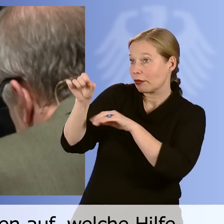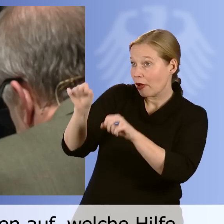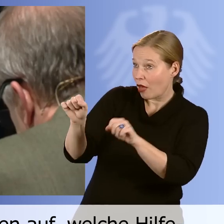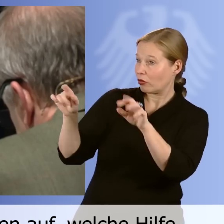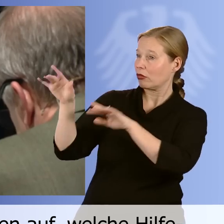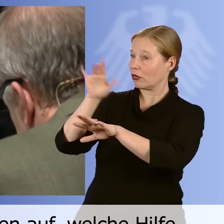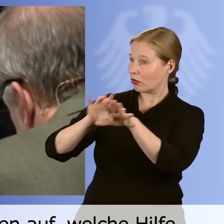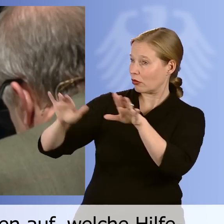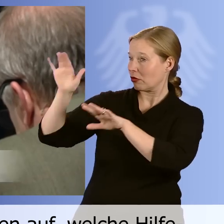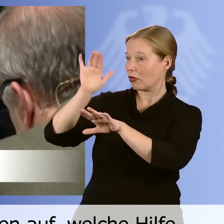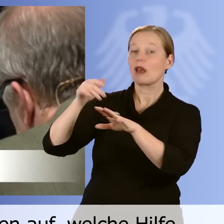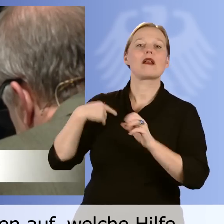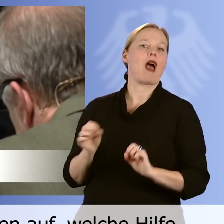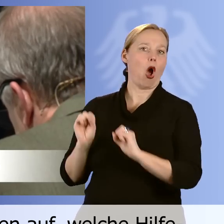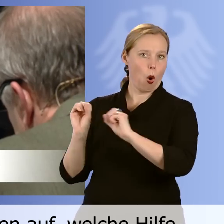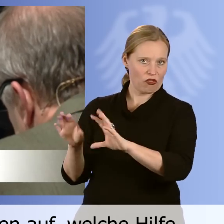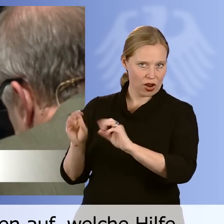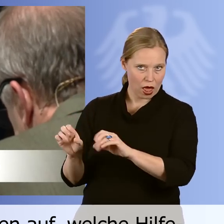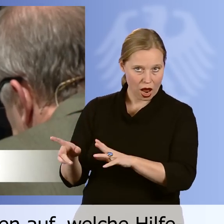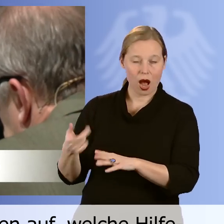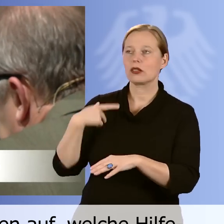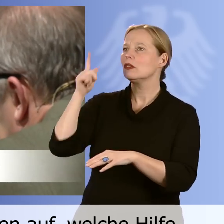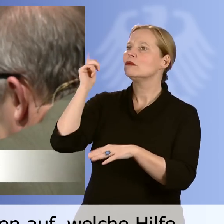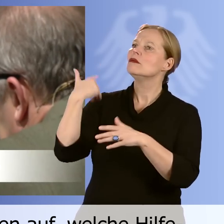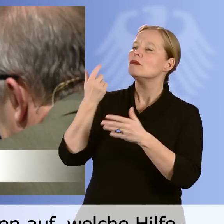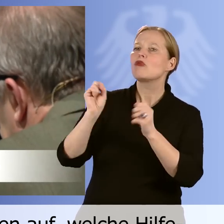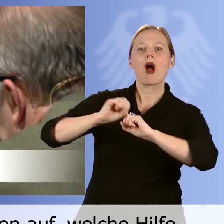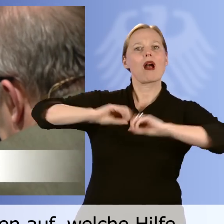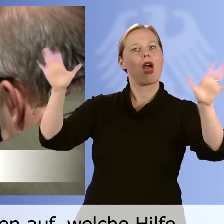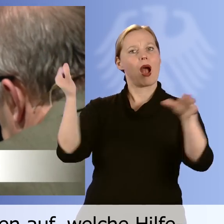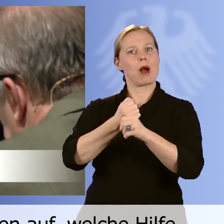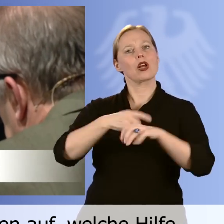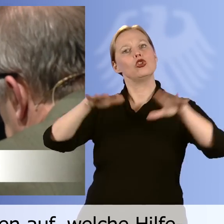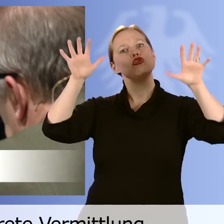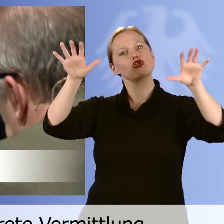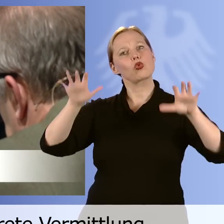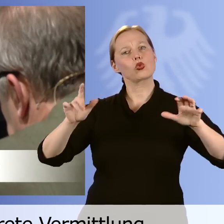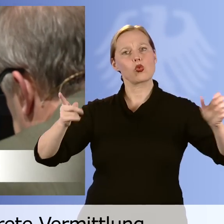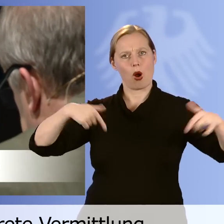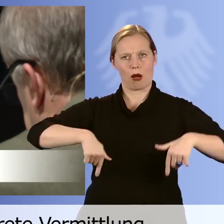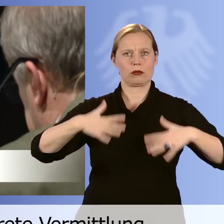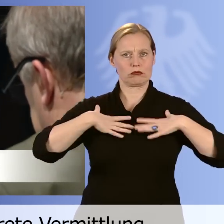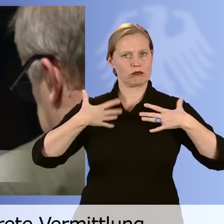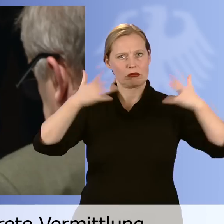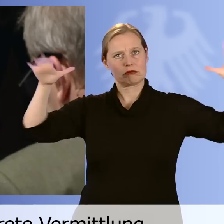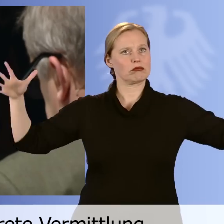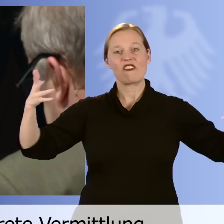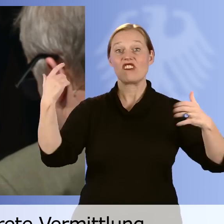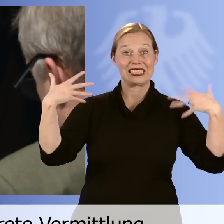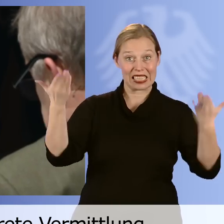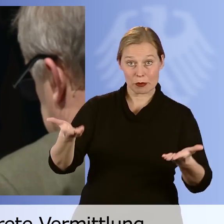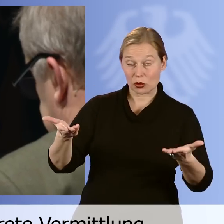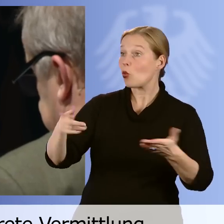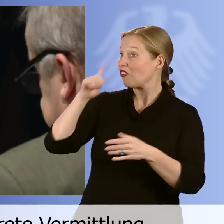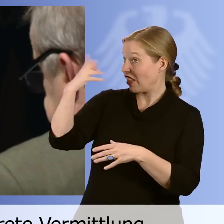Wir versuchen aufzuklären, also Transparenz über Strukturen und Möglichkeiten herzustellen. Und wenn es um den Bereich